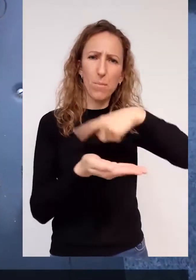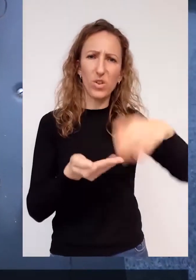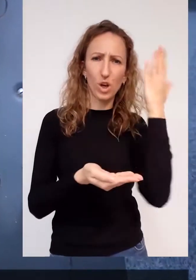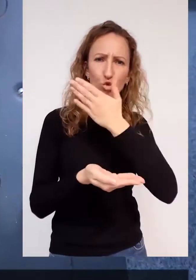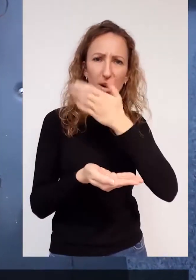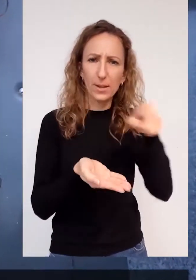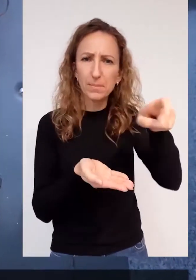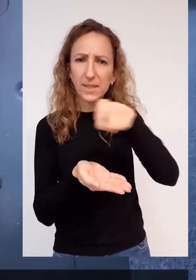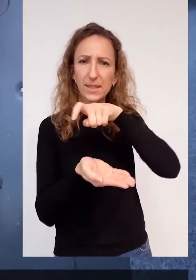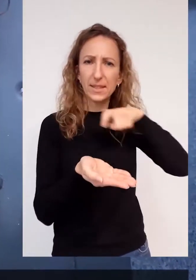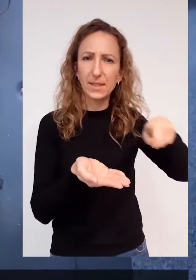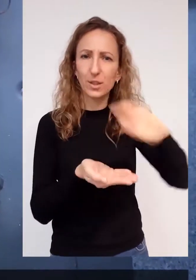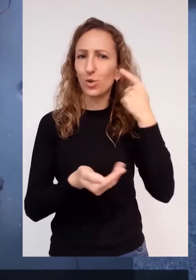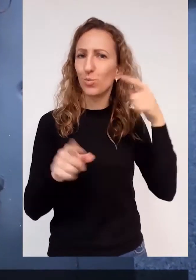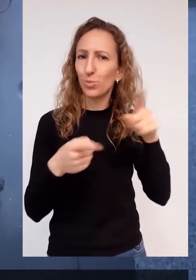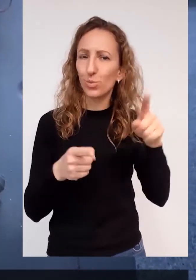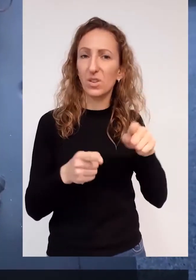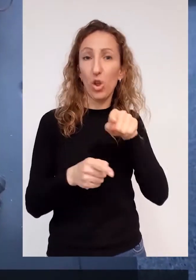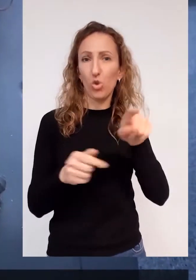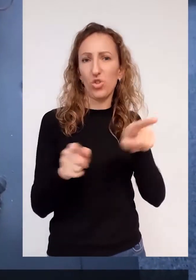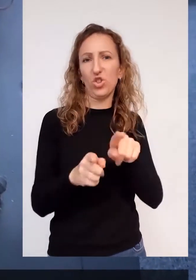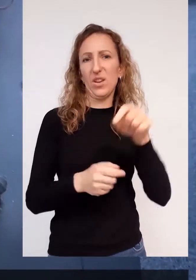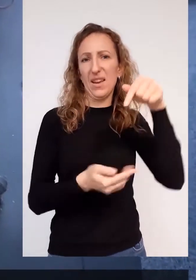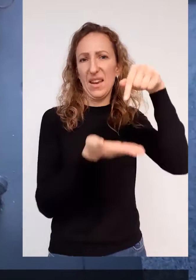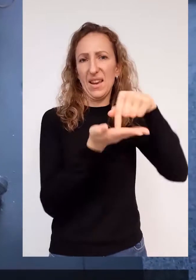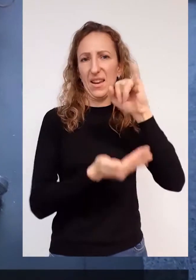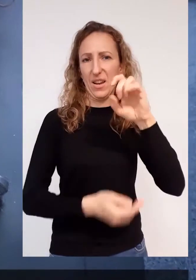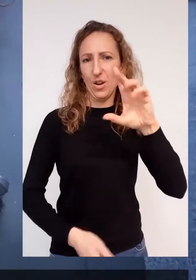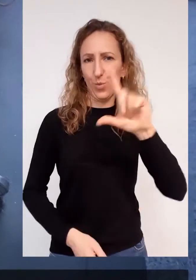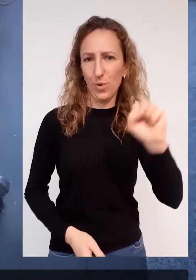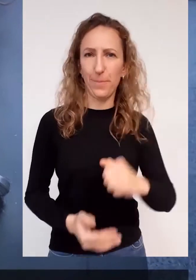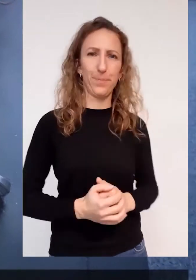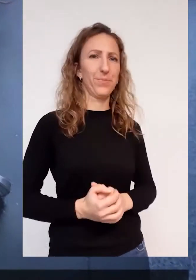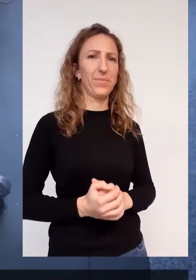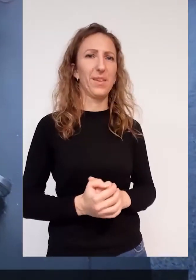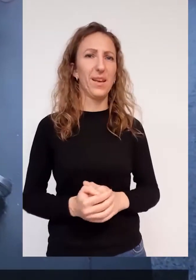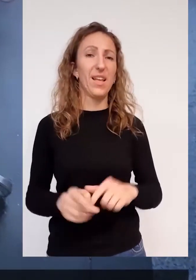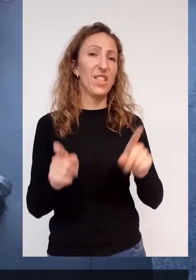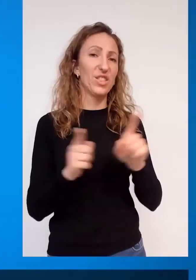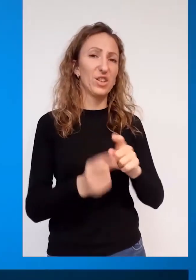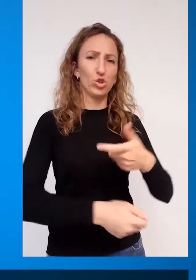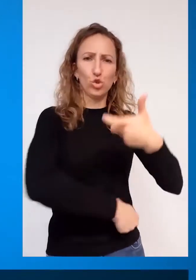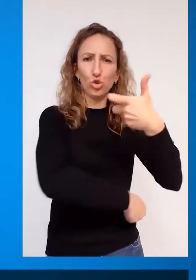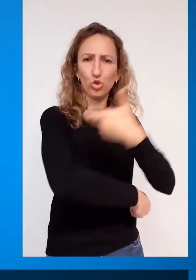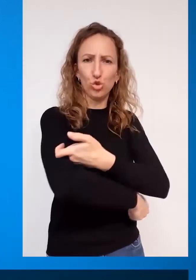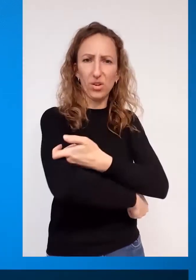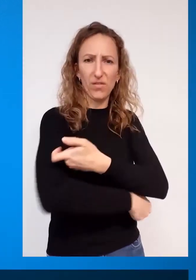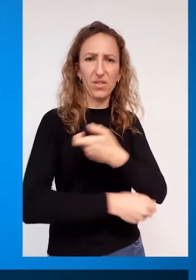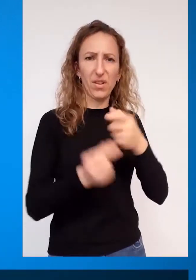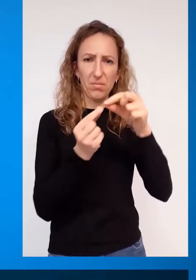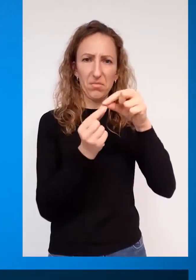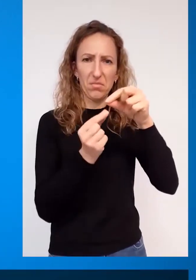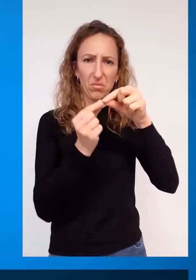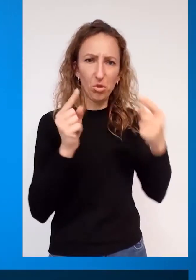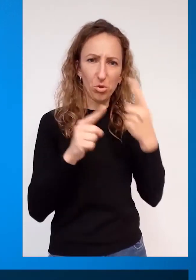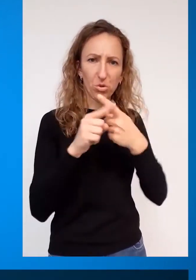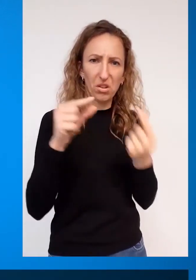strzykawce